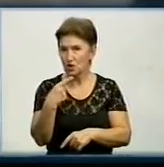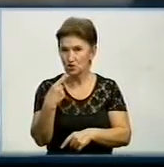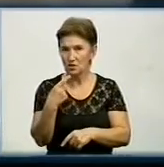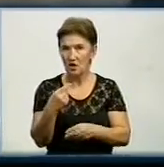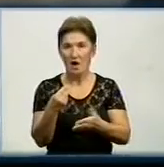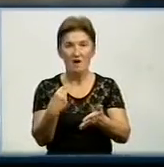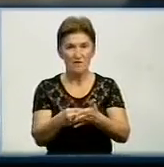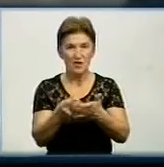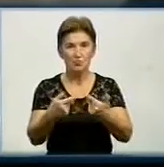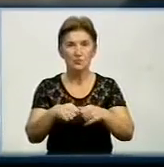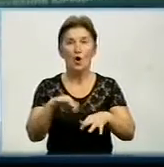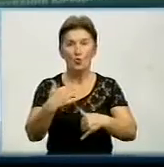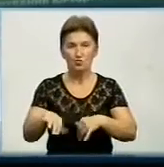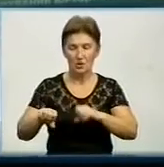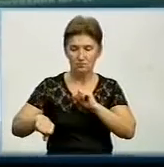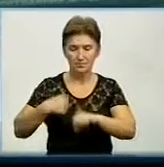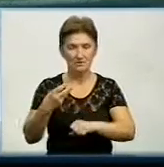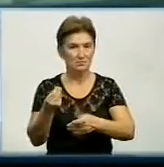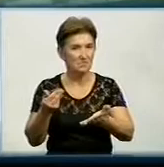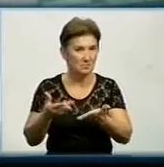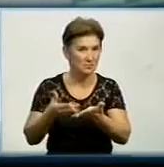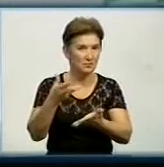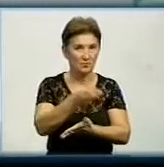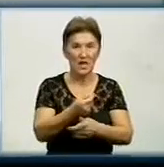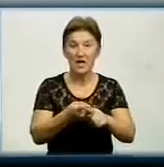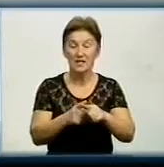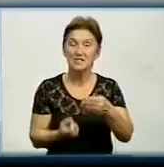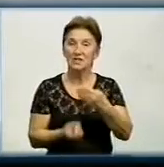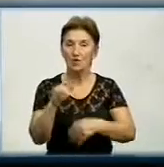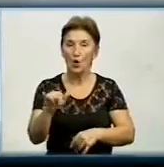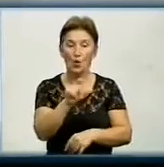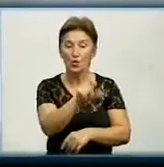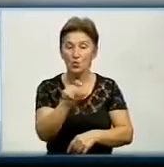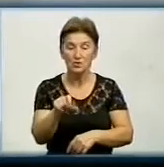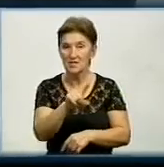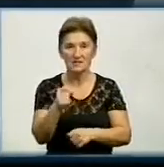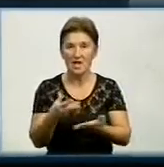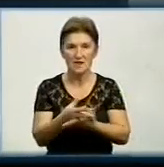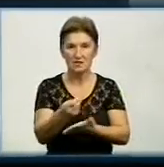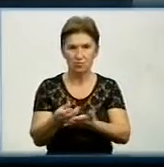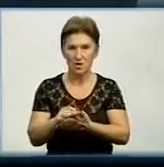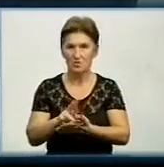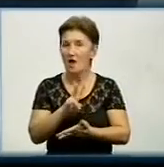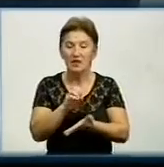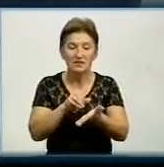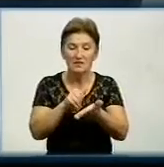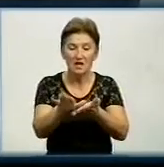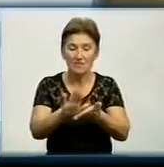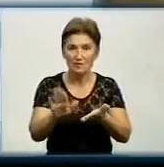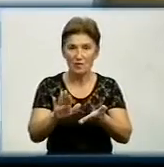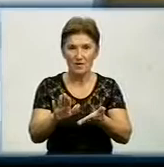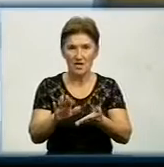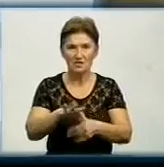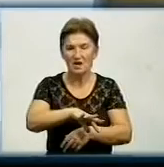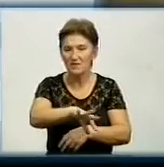фінустанова вже відшкодувала борги за комунальні послуги, які з'явилися у людей через несплату. І не відмовляється повертати клієнтам